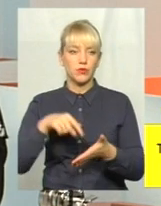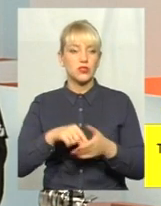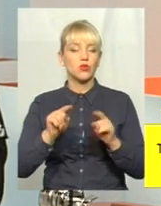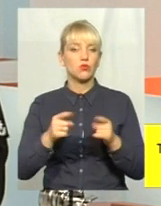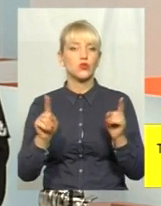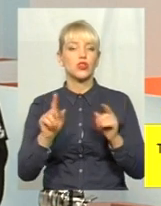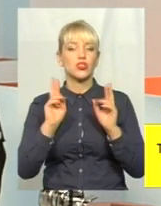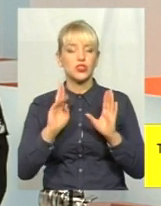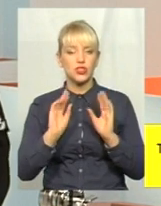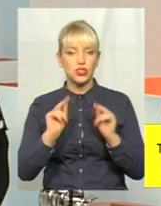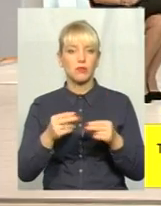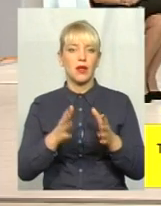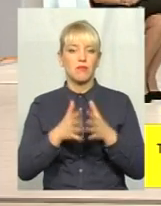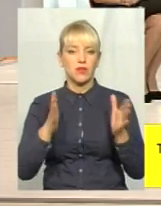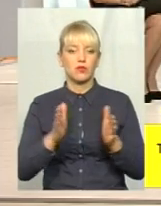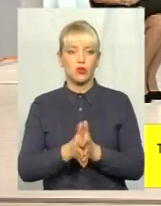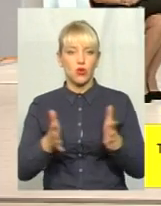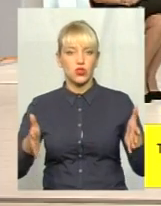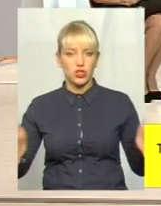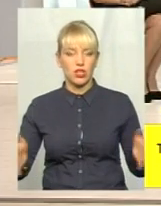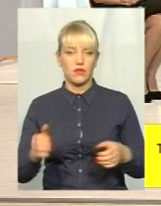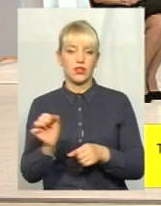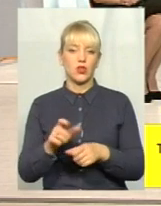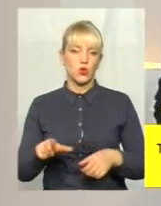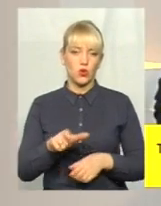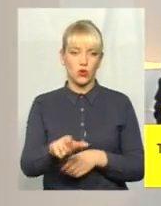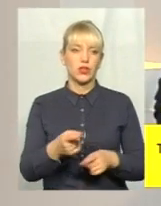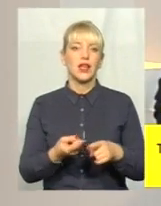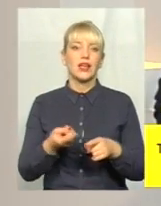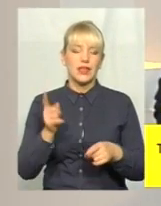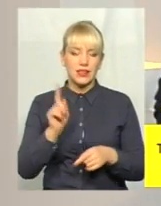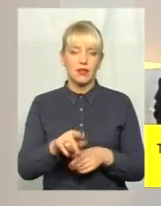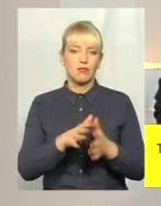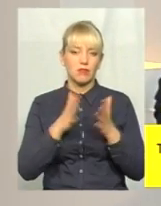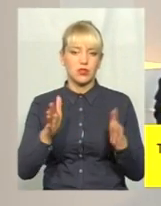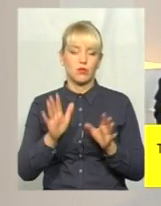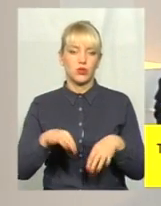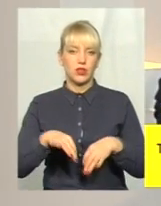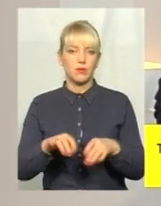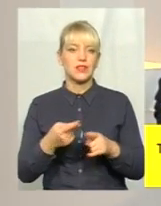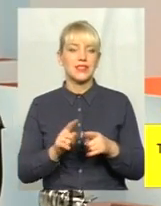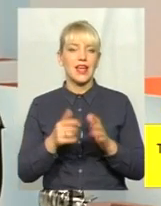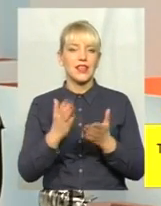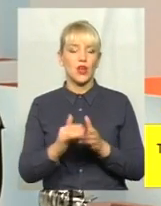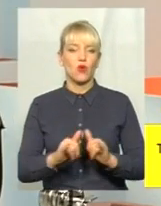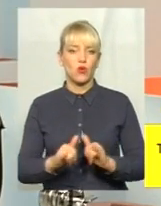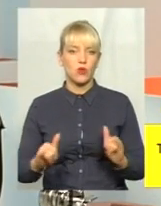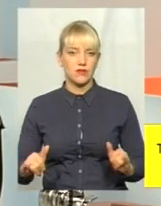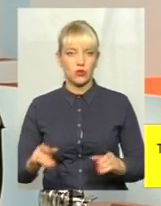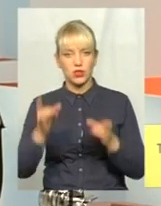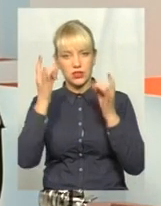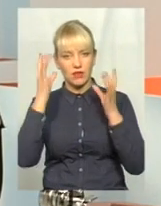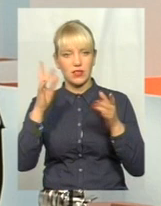чим більше ми розширюватимемо дороги, тим більше ставатиме транспорту. І це є, оскільки розвиток цивілізації йде, оскільки